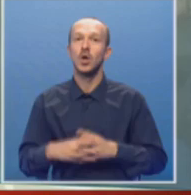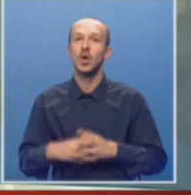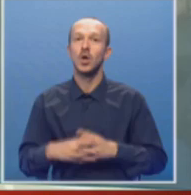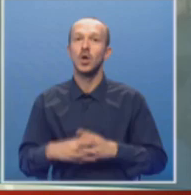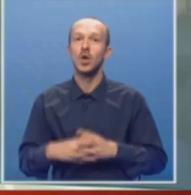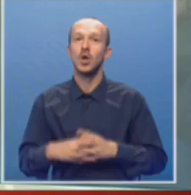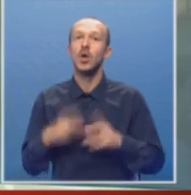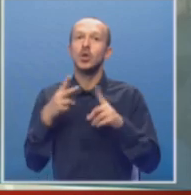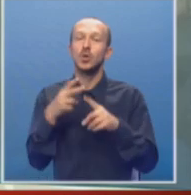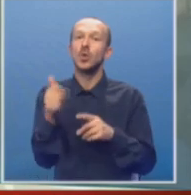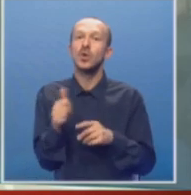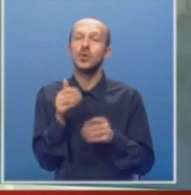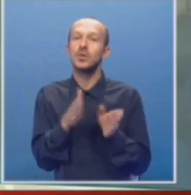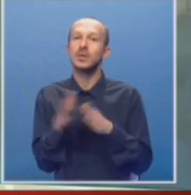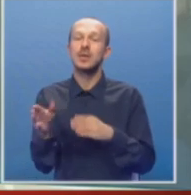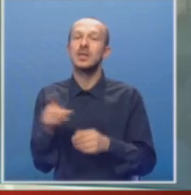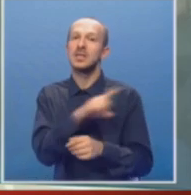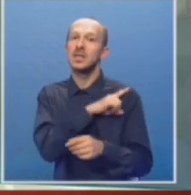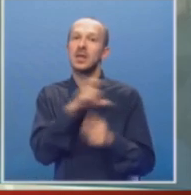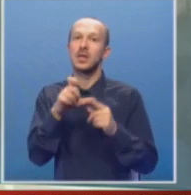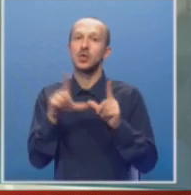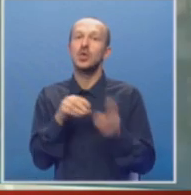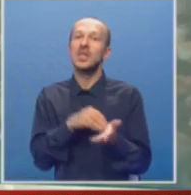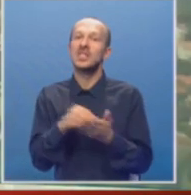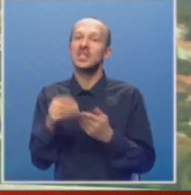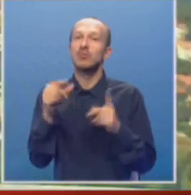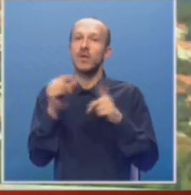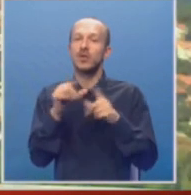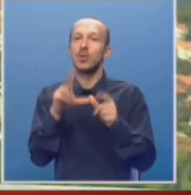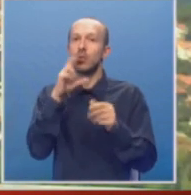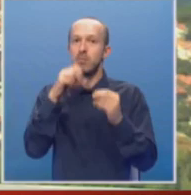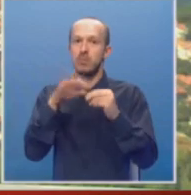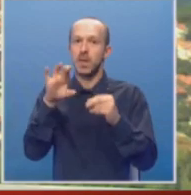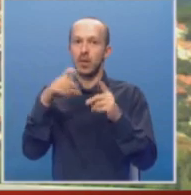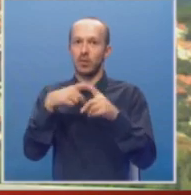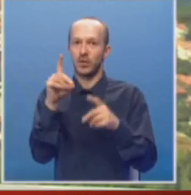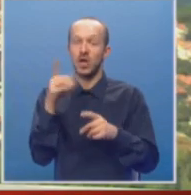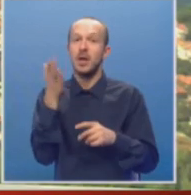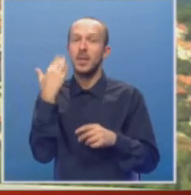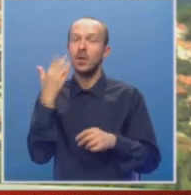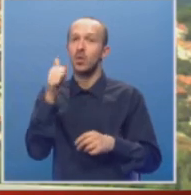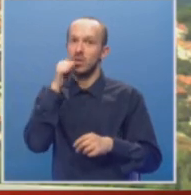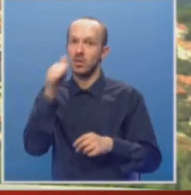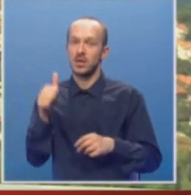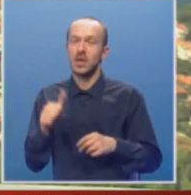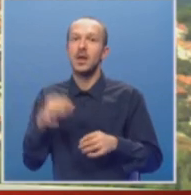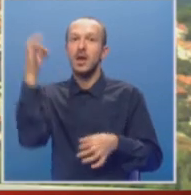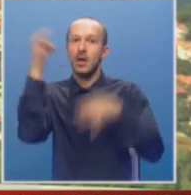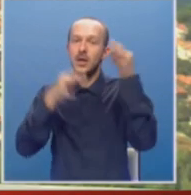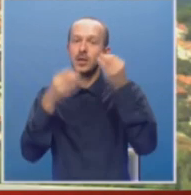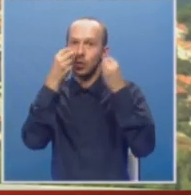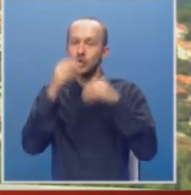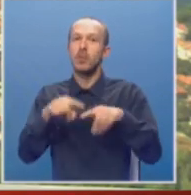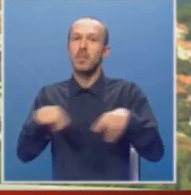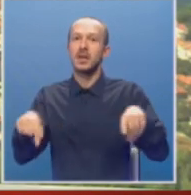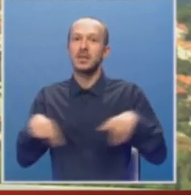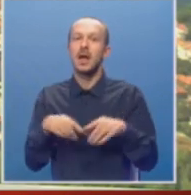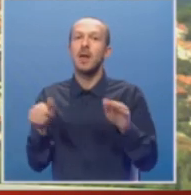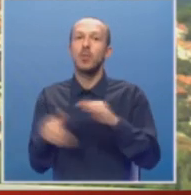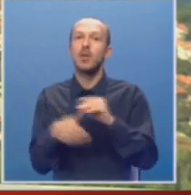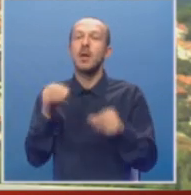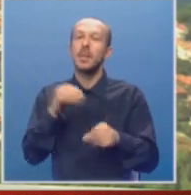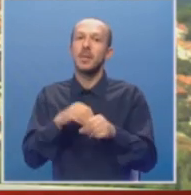Drugu godinu zaredom stradali su zasadi povrća opštini Berković. Prije nekoliko dana grad je uništio parcele pod